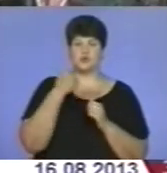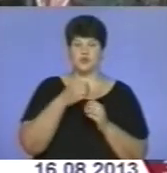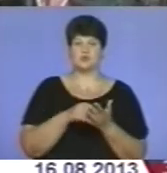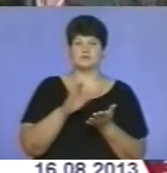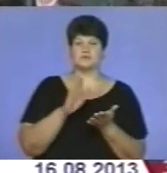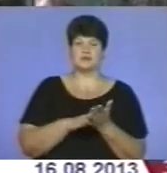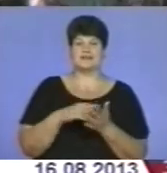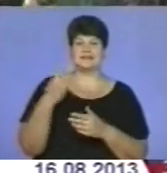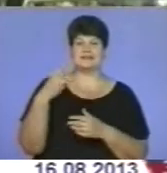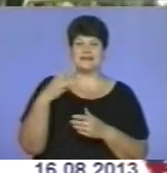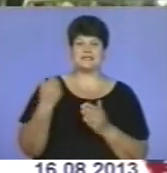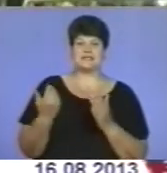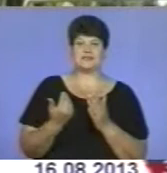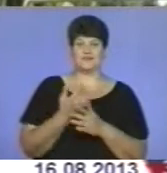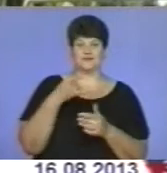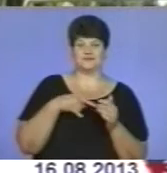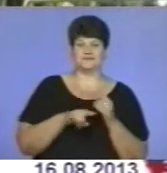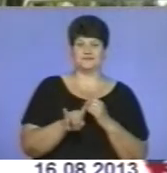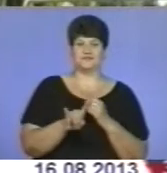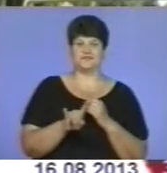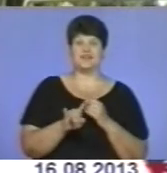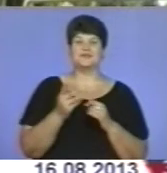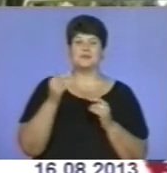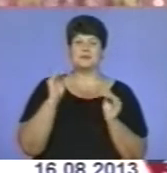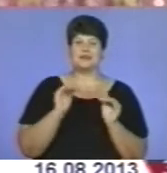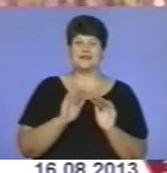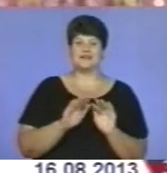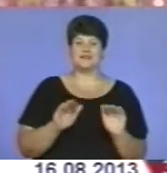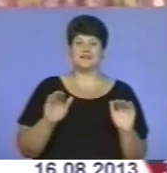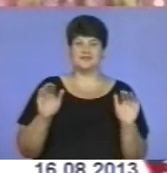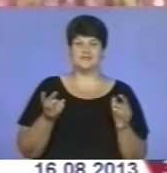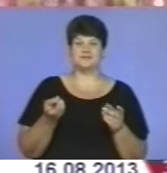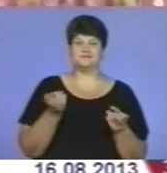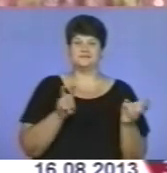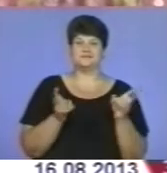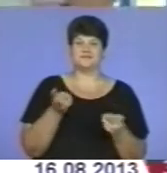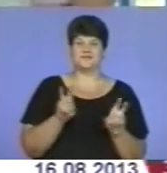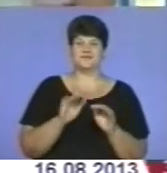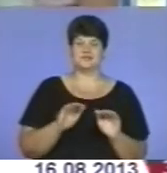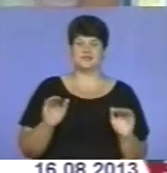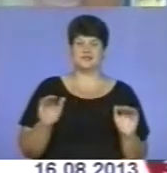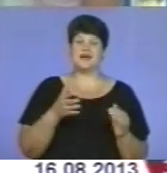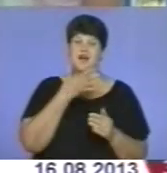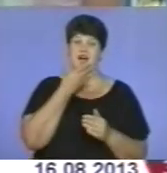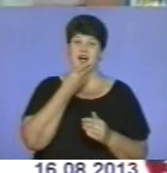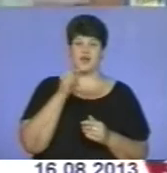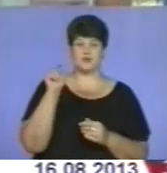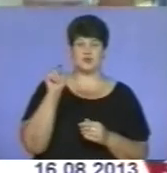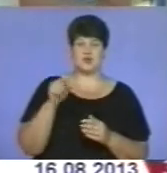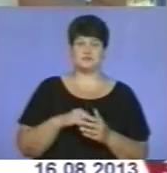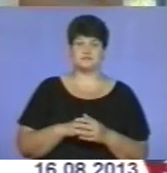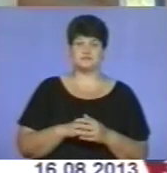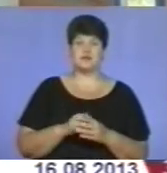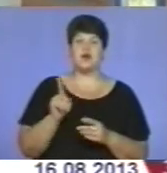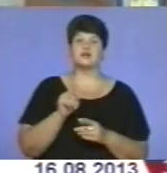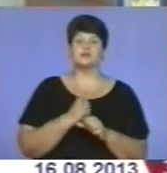в середньому 30 новонароджених. Тому маленькі Дарохівчани залюбки йдуть у дитсадок. Гарно там. А